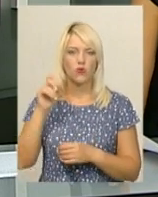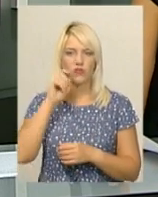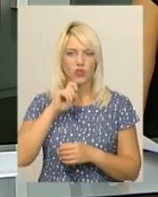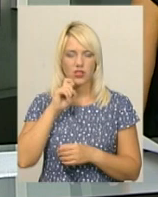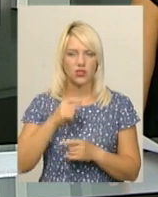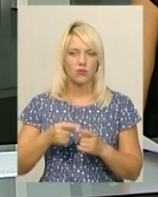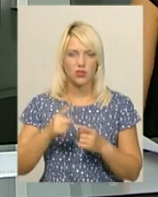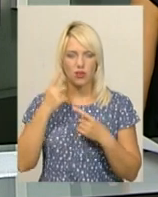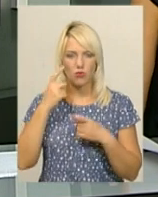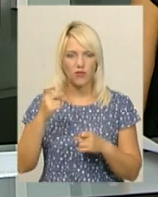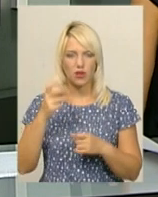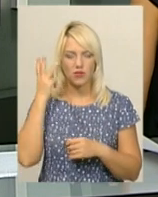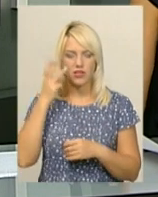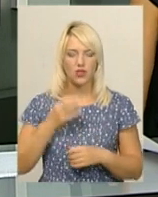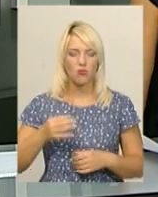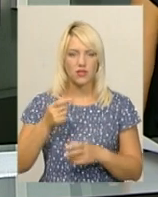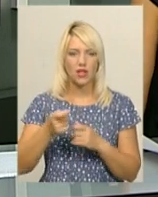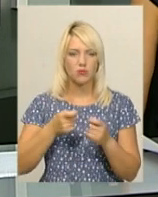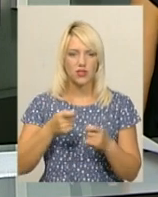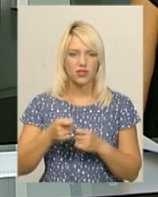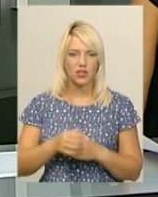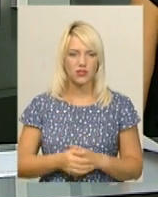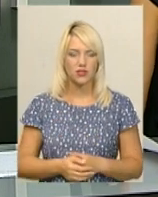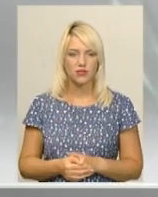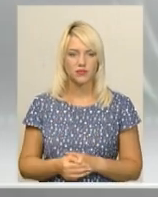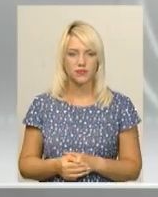Хмельницької обласної державної адміністрації Ніна Магур.